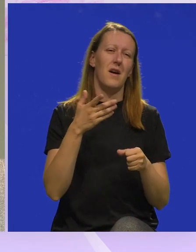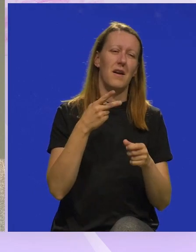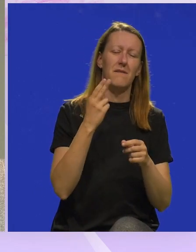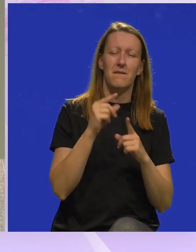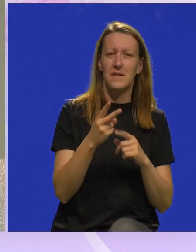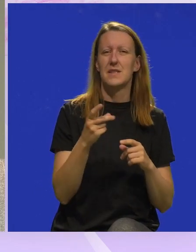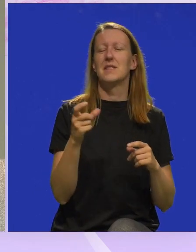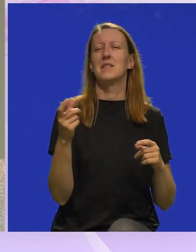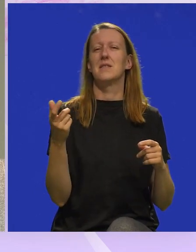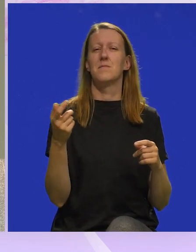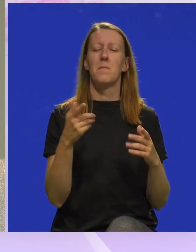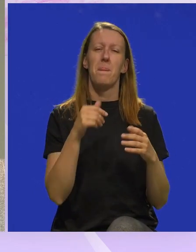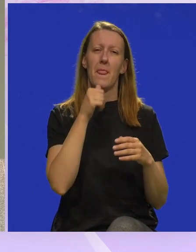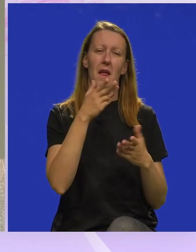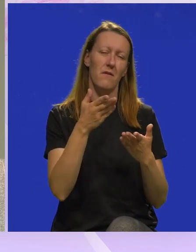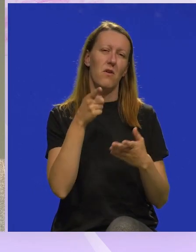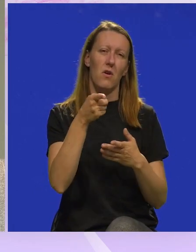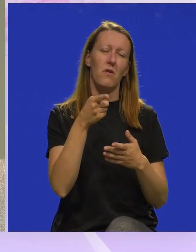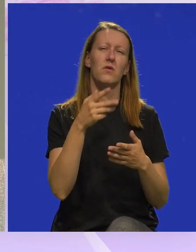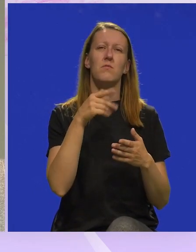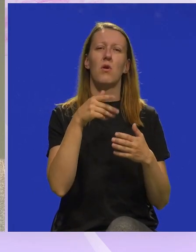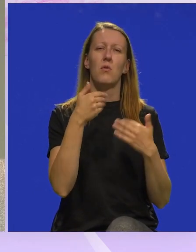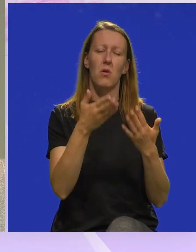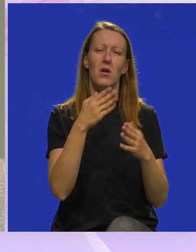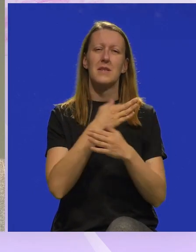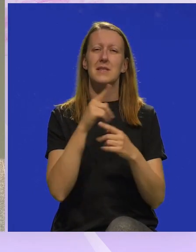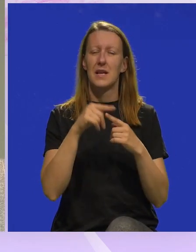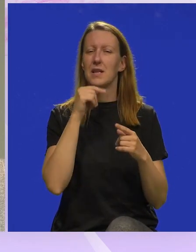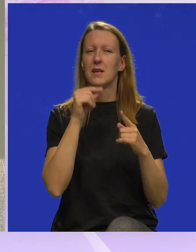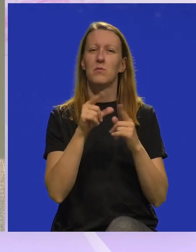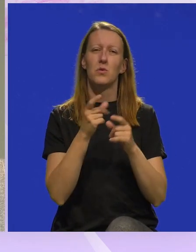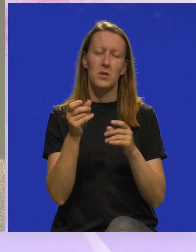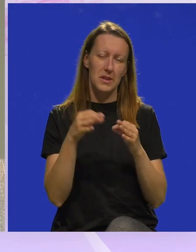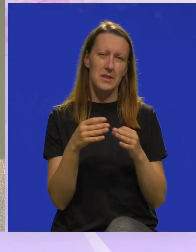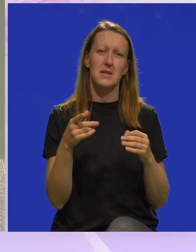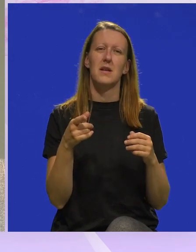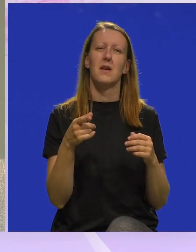viceva i svega. I evo, ovo smo poklonili i zetovima i punicama.